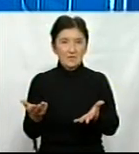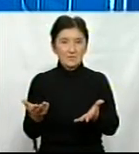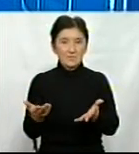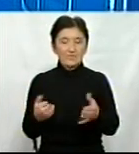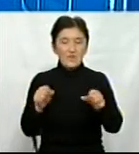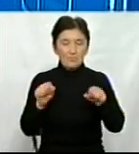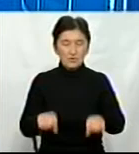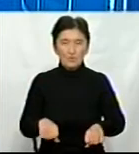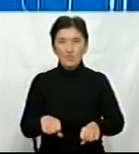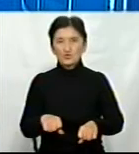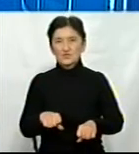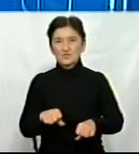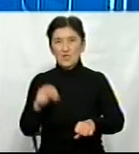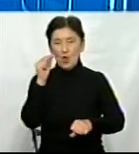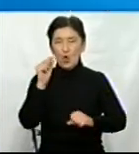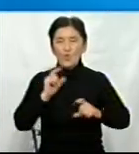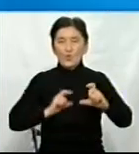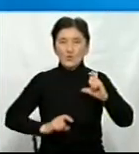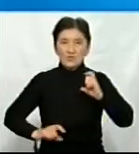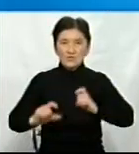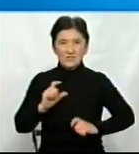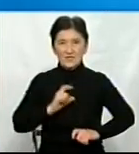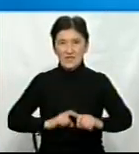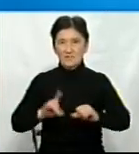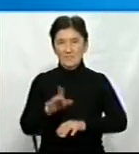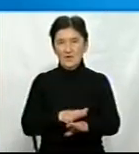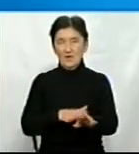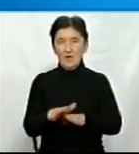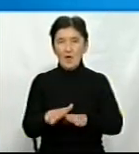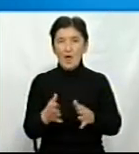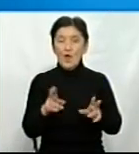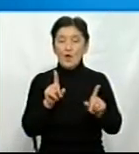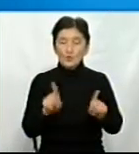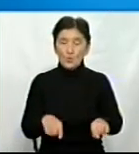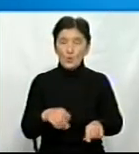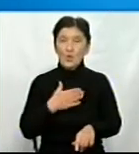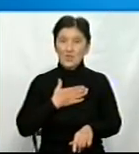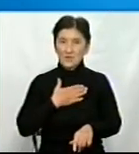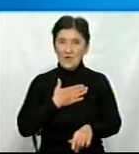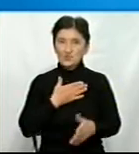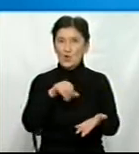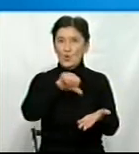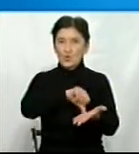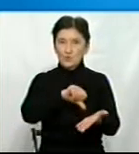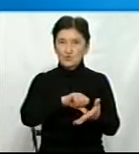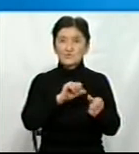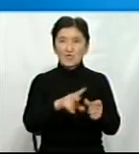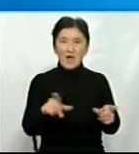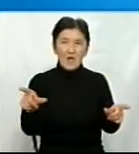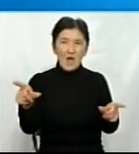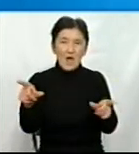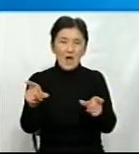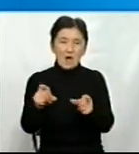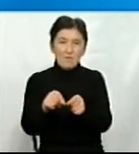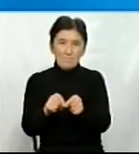спроможність, конкурентоспроможність університетів саме в кластеризації, то наша участь як партнерів Центрального